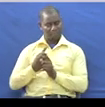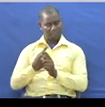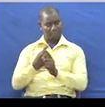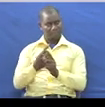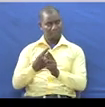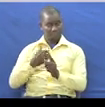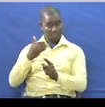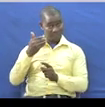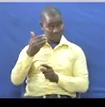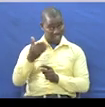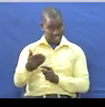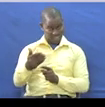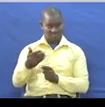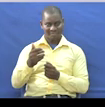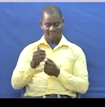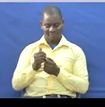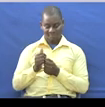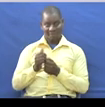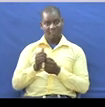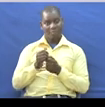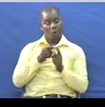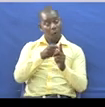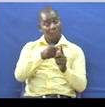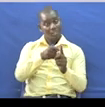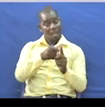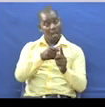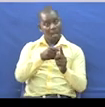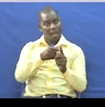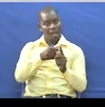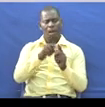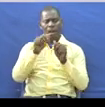Hatua Ya Kwanza Awe Na Mandalizi